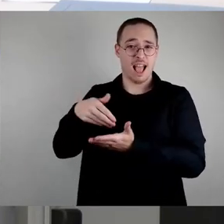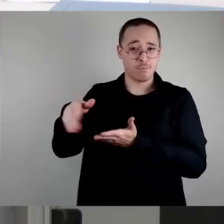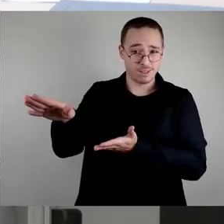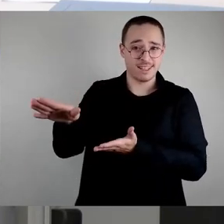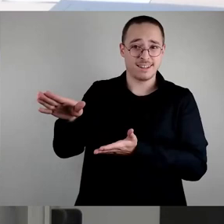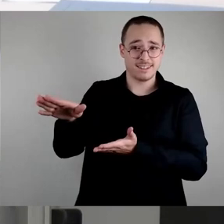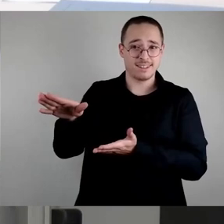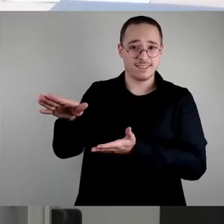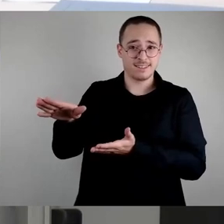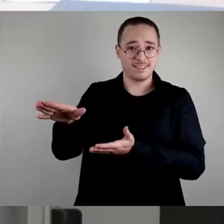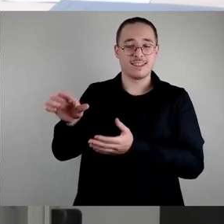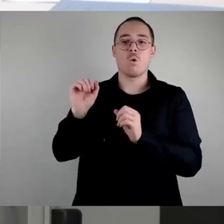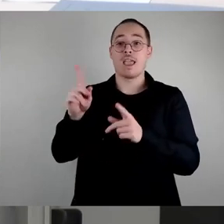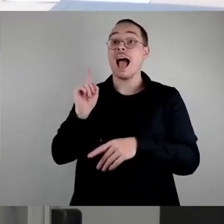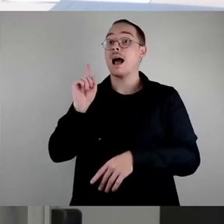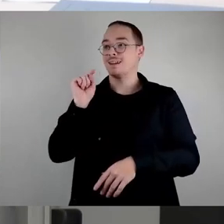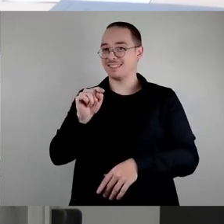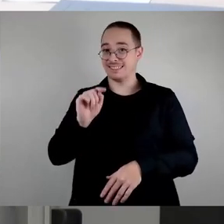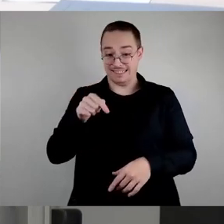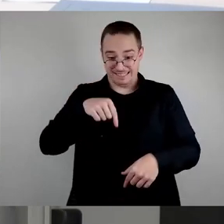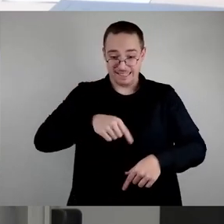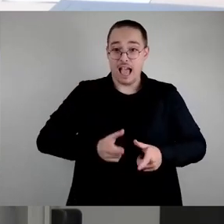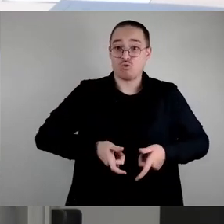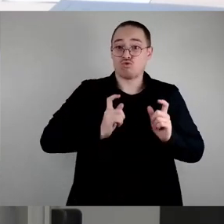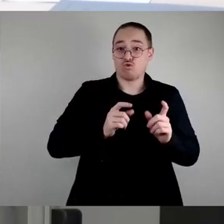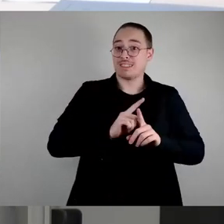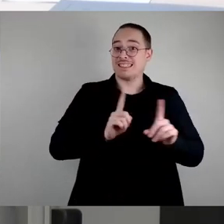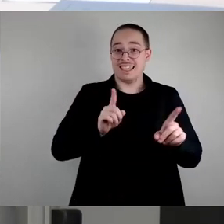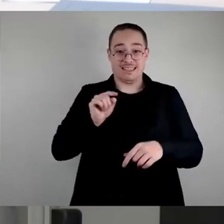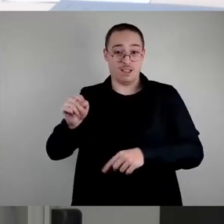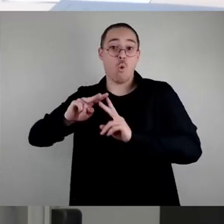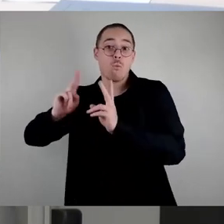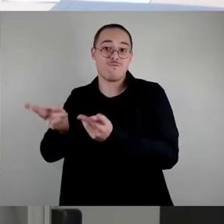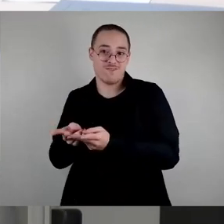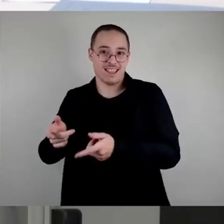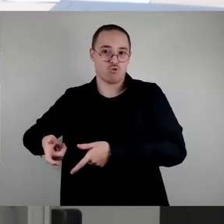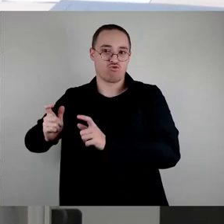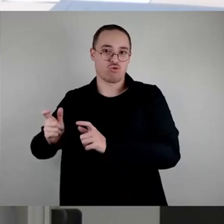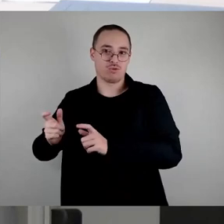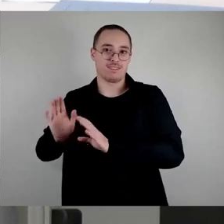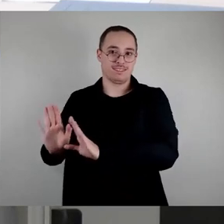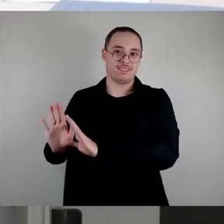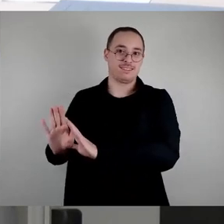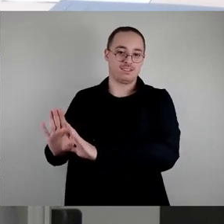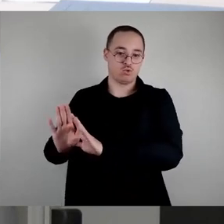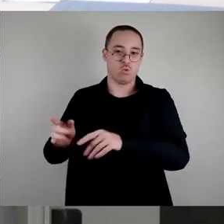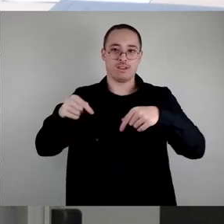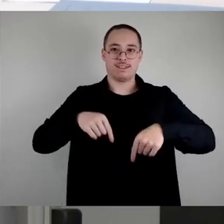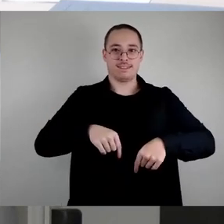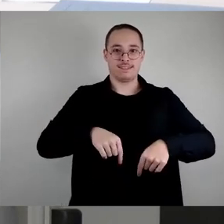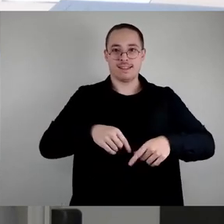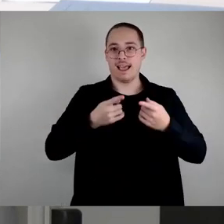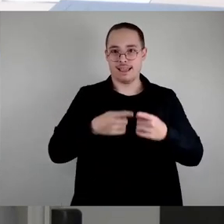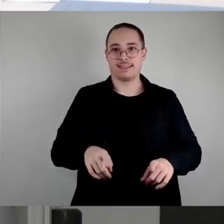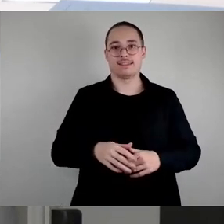das ist eben nicht der federführende Ausschuss gewesen, sondern es ist der Umweltausschuss. Und der Votum des Umweltausschusses,